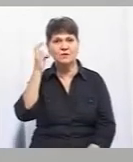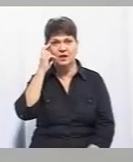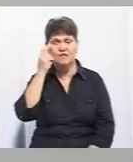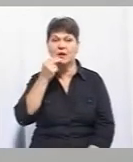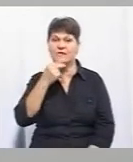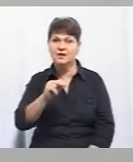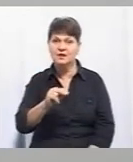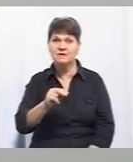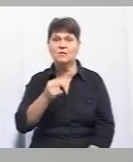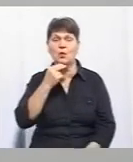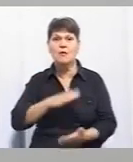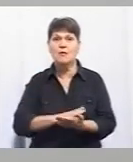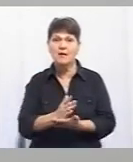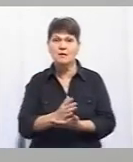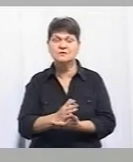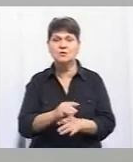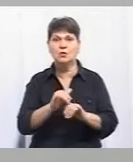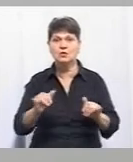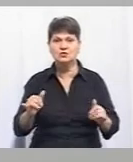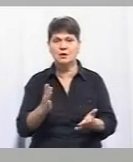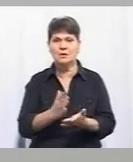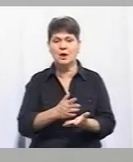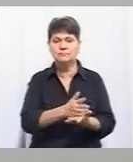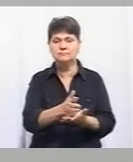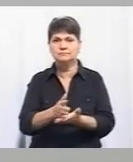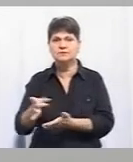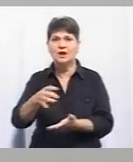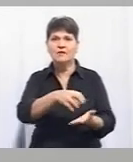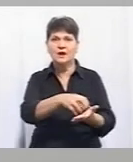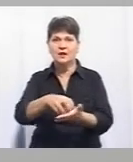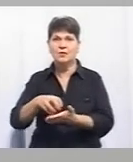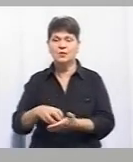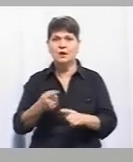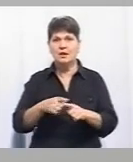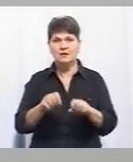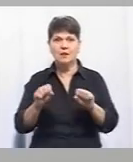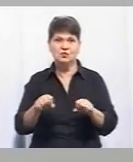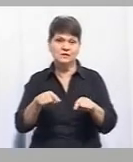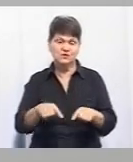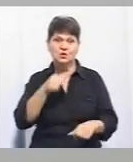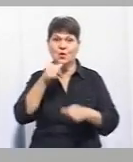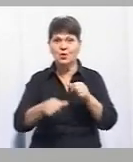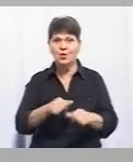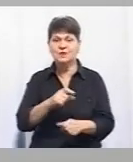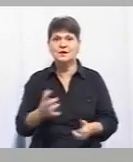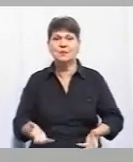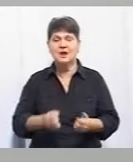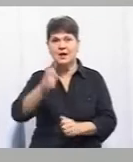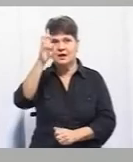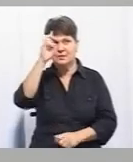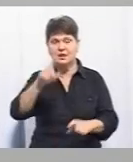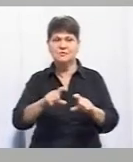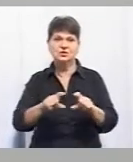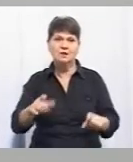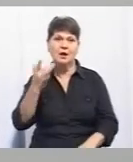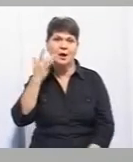якісно. І одразу в своїх стратегій мав розширення у декілька інших регіонів. Власне, це розширення стало можливим цього року за підтримки Державного департаменту